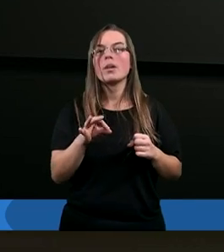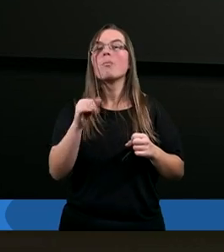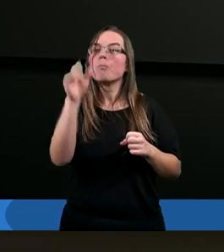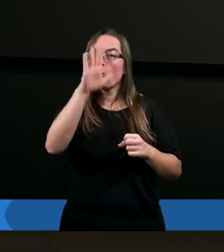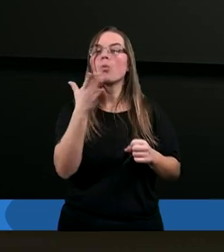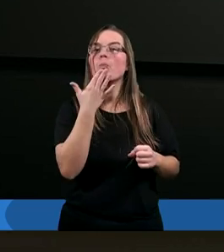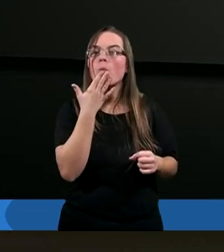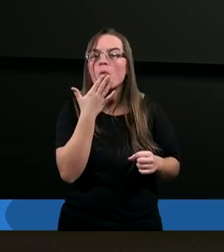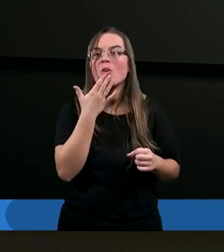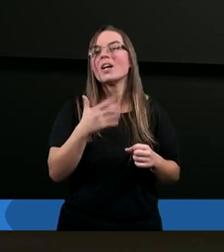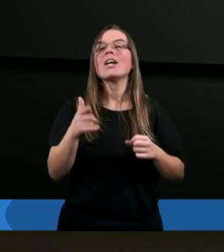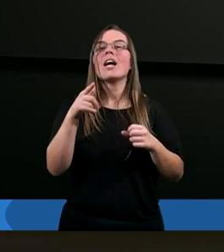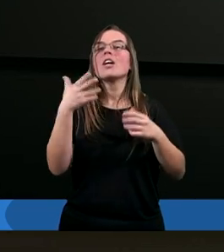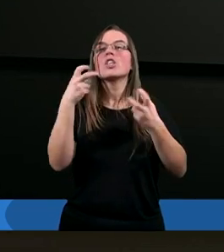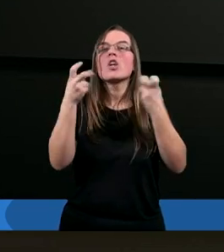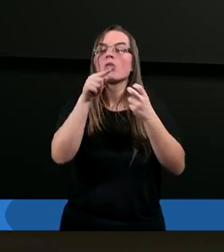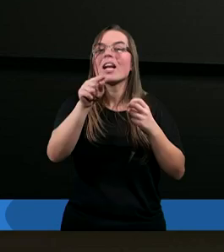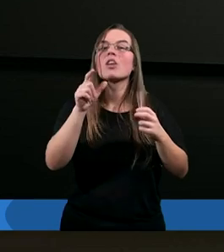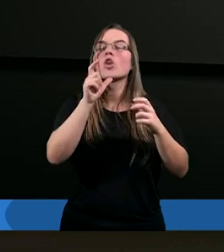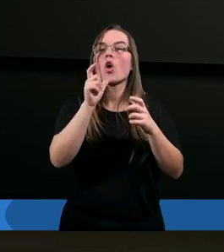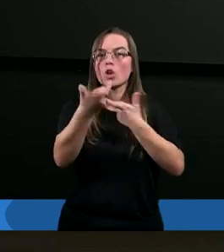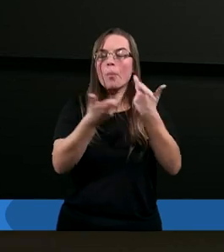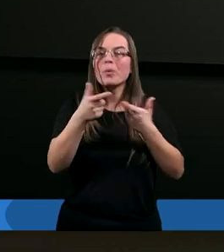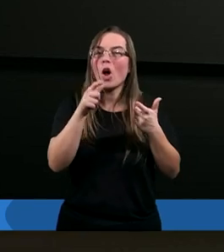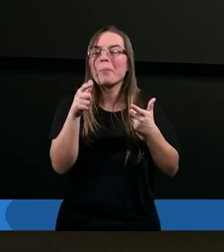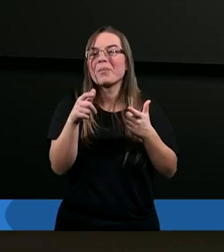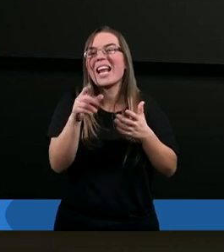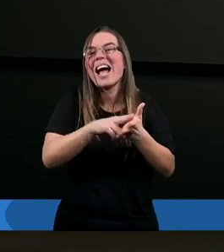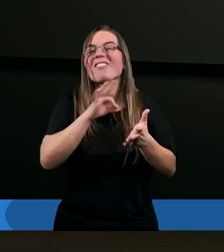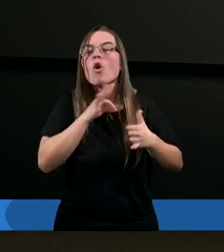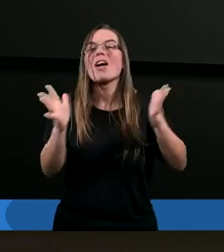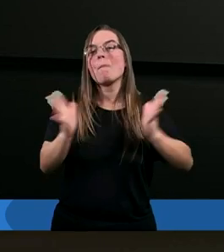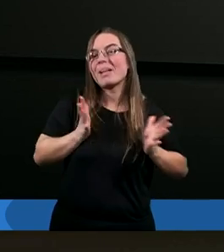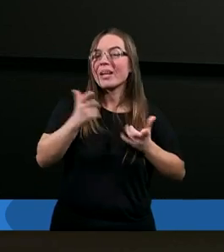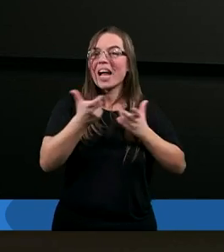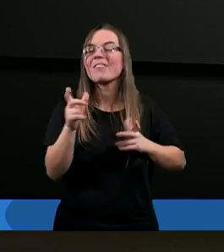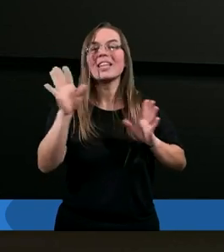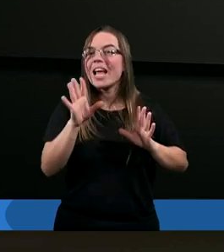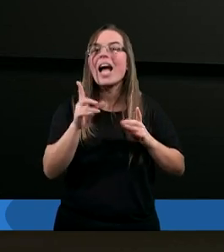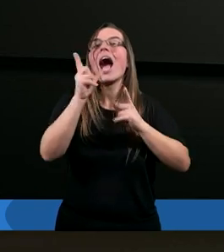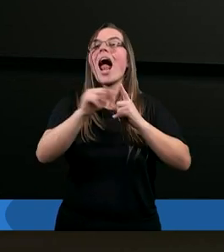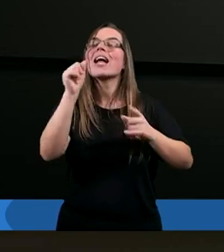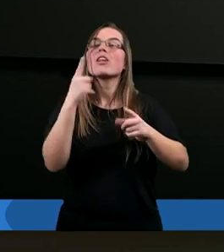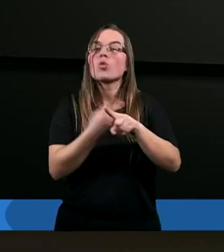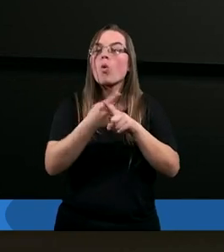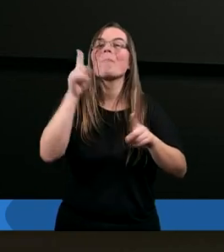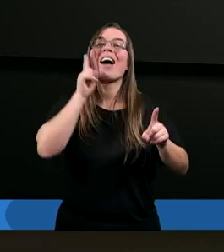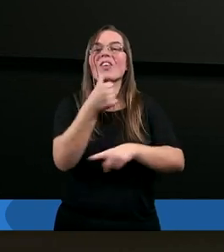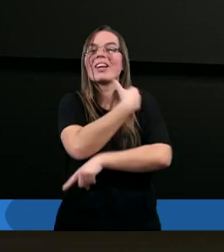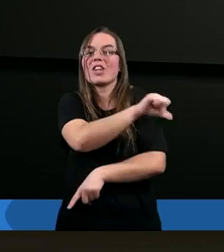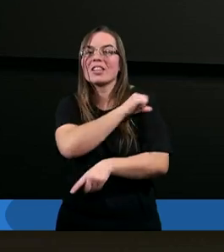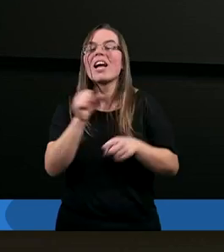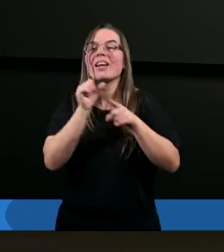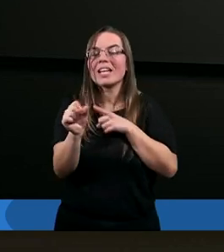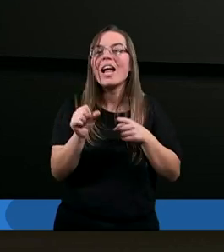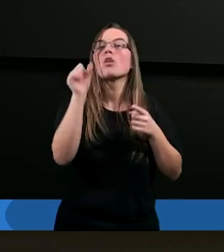Bóg mówi, nie jest się sztuką odciąć od kogoś, to ciepcie dla poczucia swojego bezpieczeństwa. Ale prawdziwą sztuką chrześcijaństwa jest się z